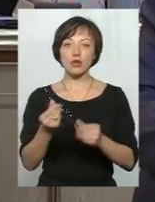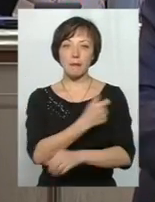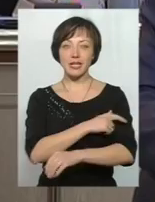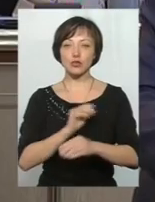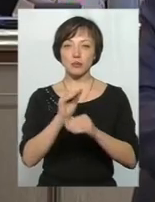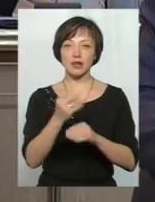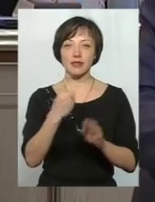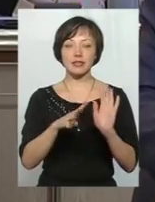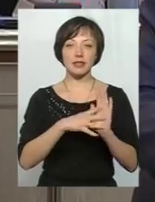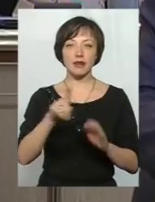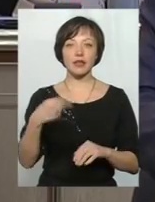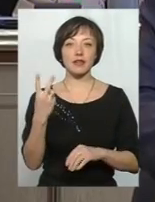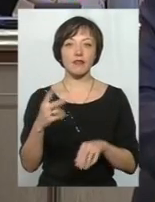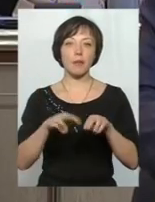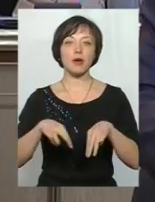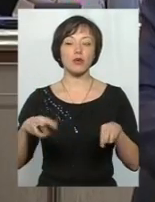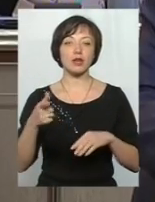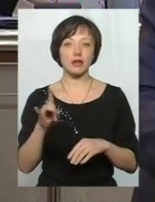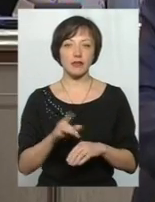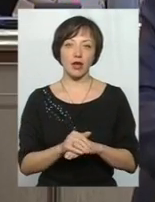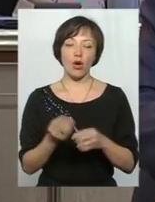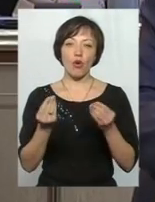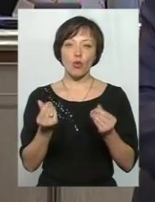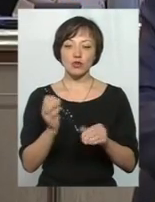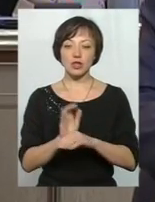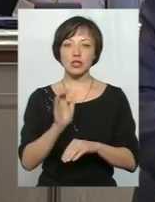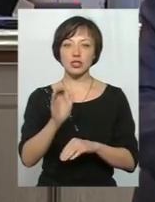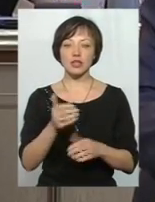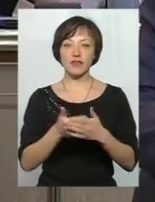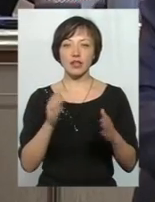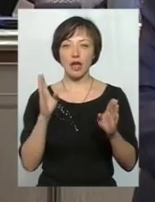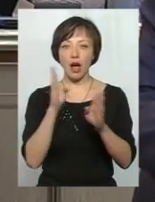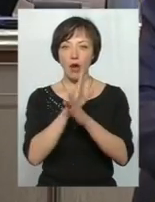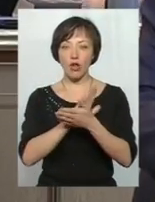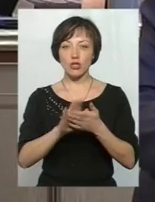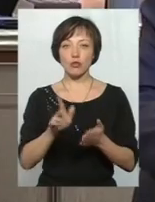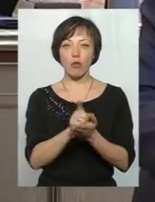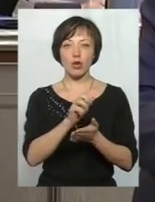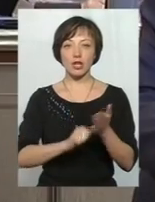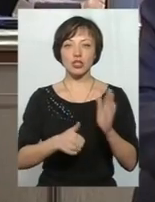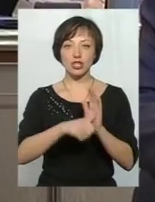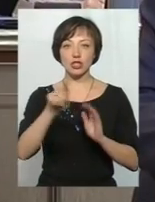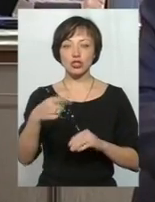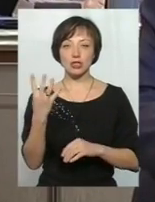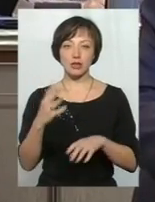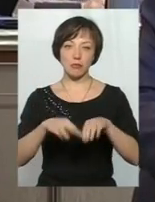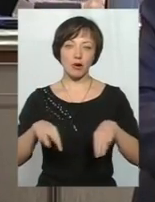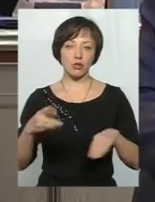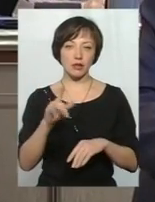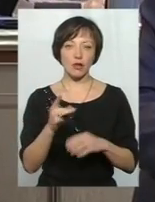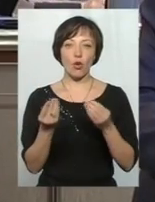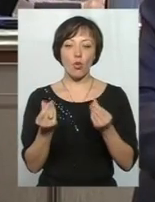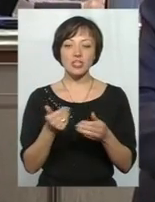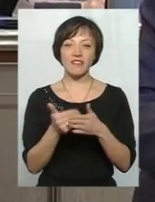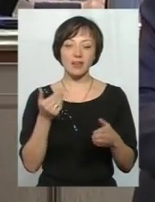– 29,2 млн грн. Коштів, що надійшли від екологічного податку – 6,4 млн грн. Кошти від